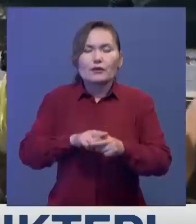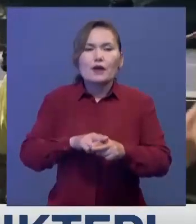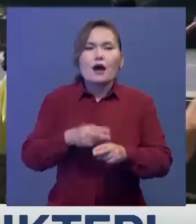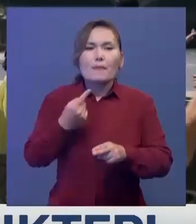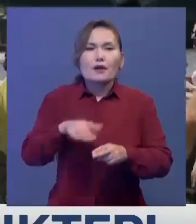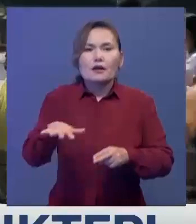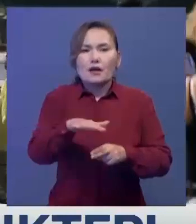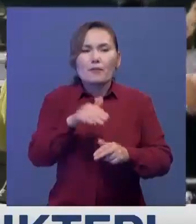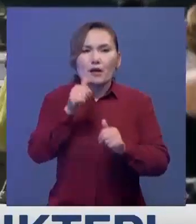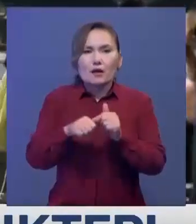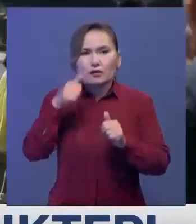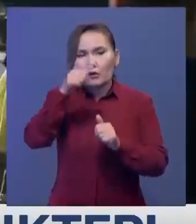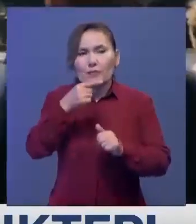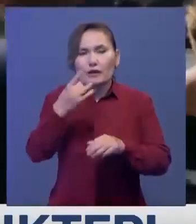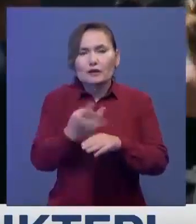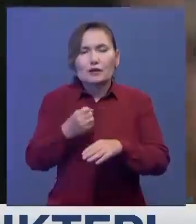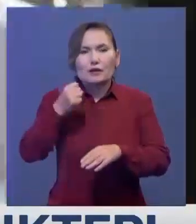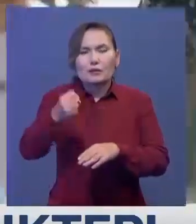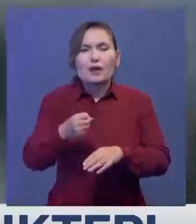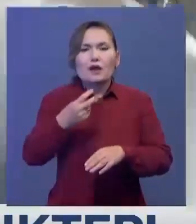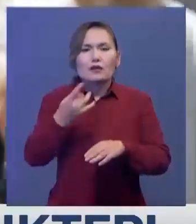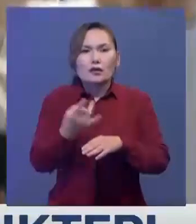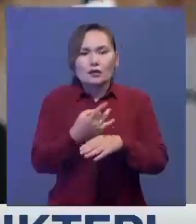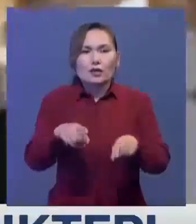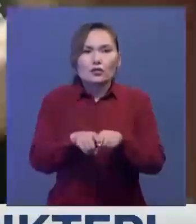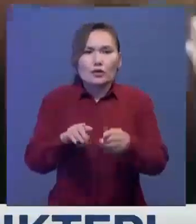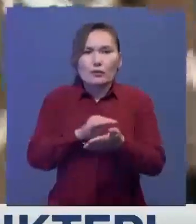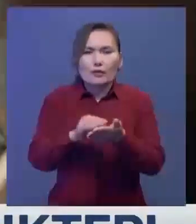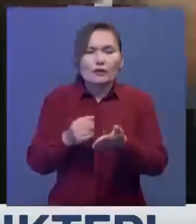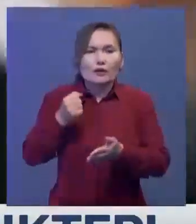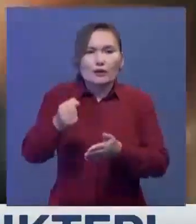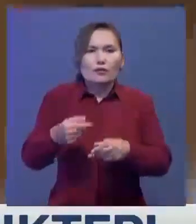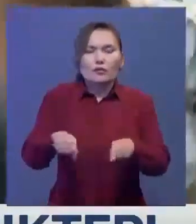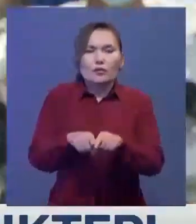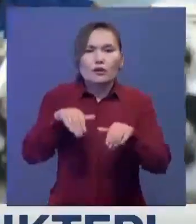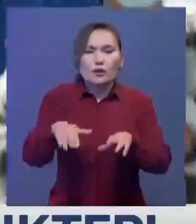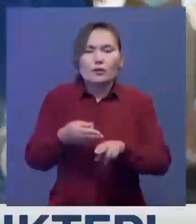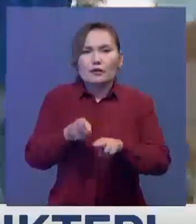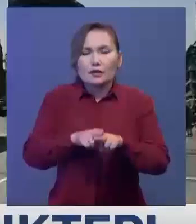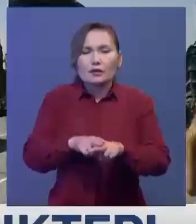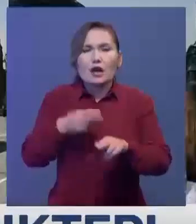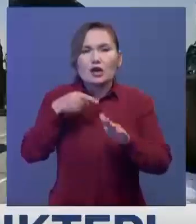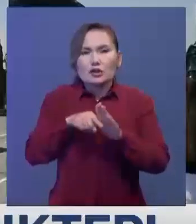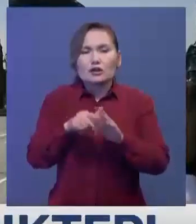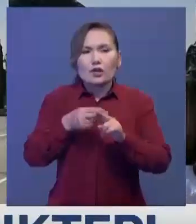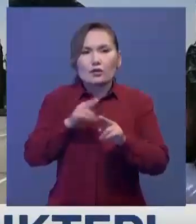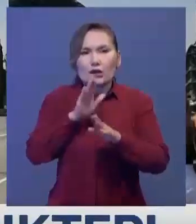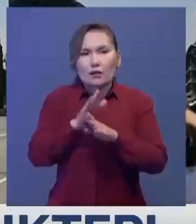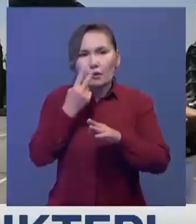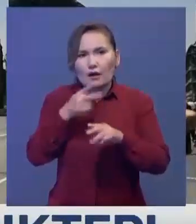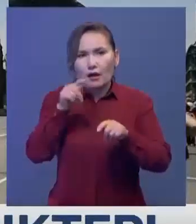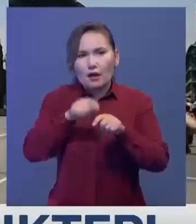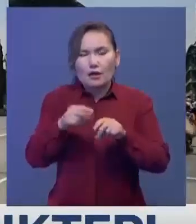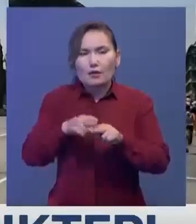бір өкірікте жылына бір рет сайланса, екіншісінде тағайындалады. Арнайы кеңес мұндай шешімді үшкі жарлыққа қарай қабылдайды. Мәр